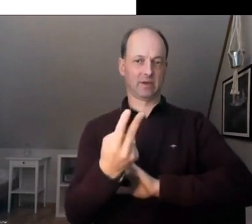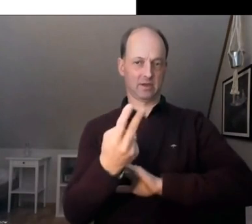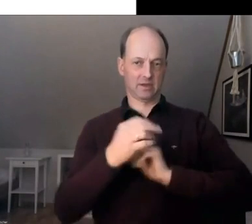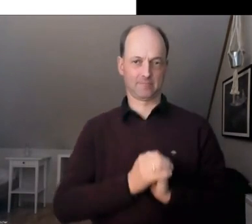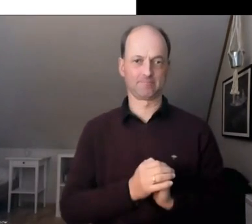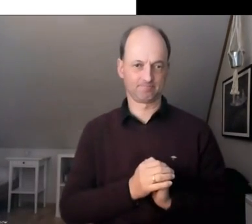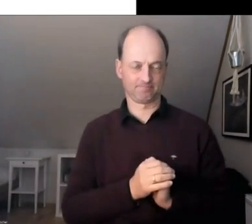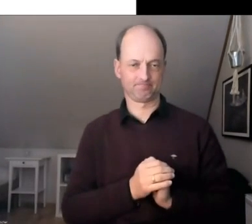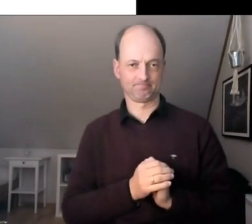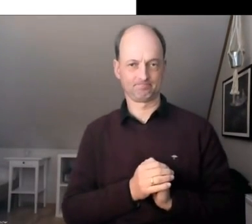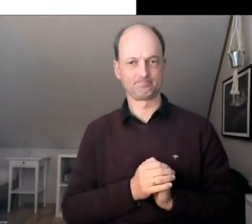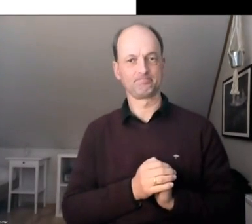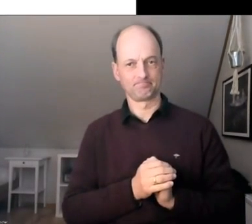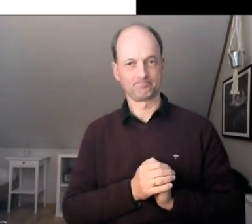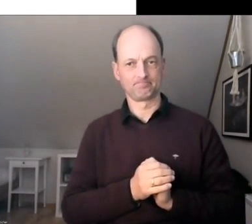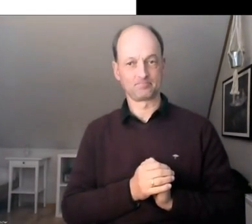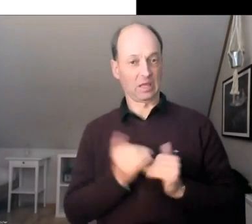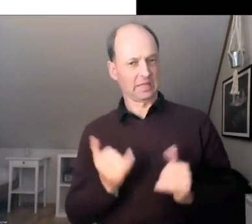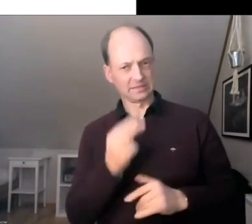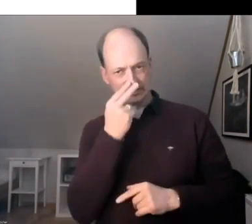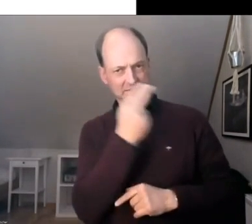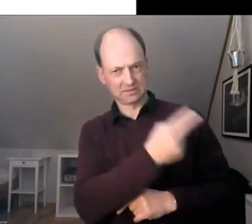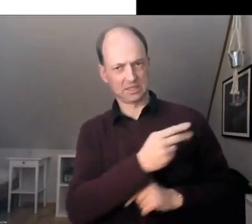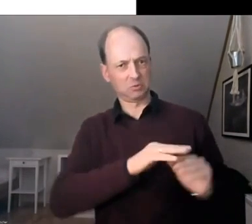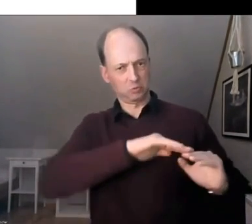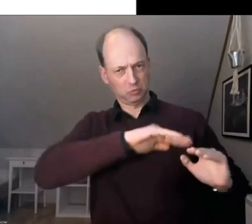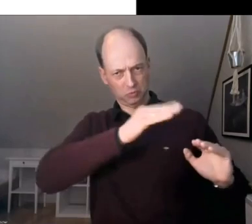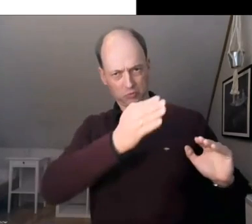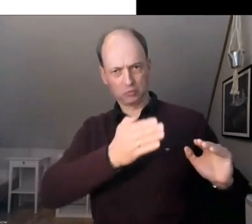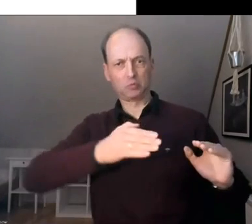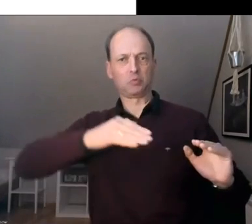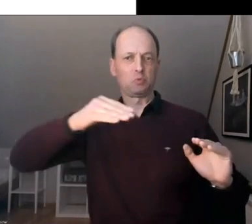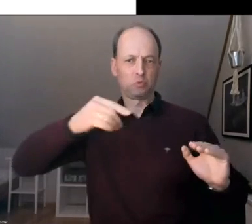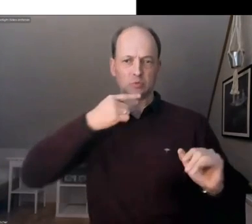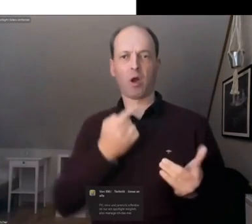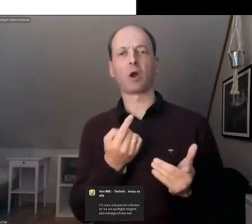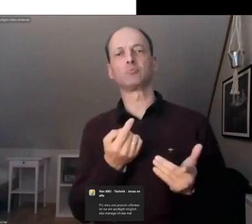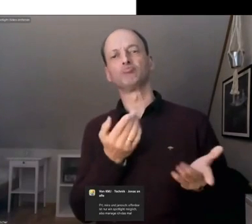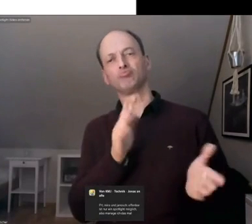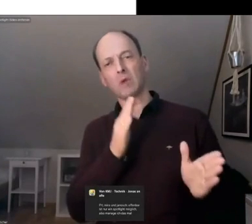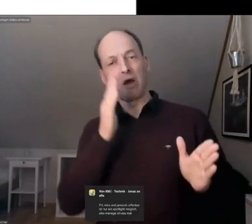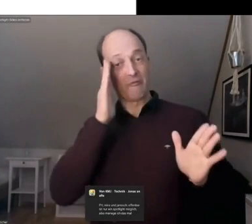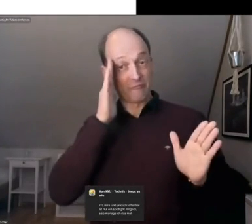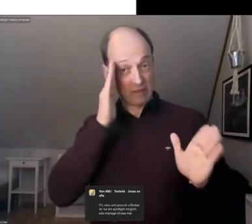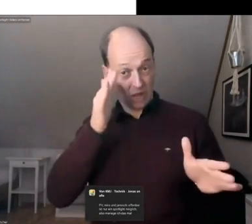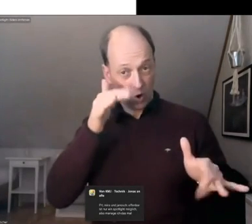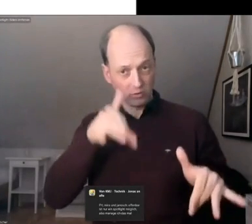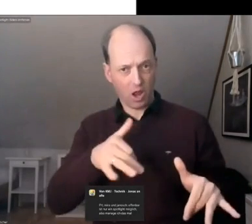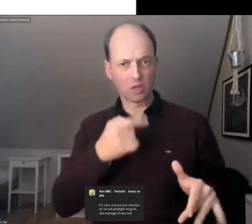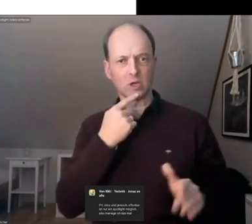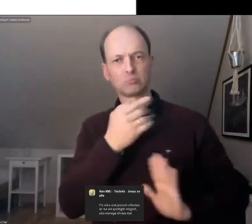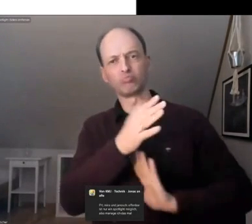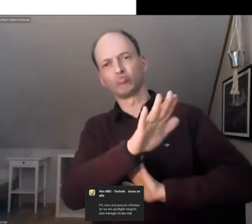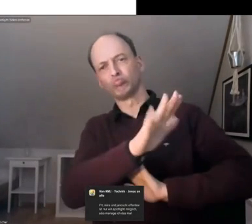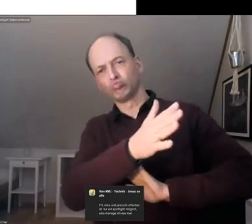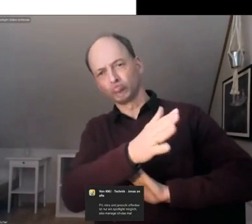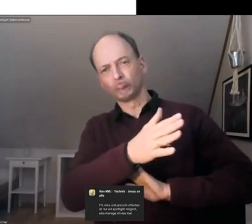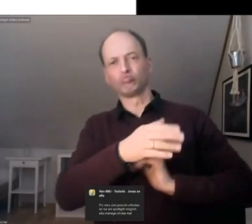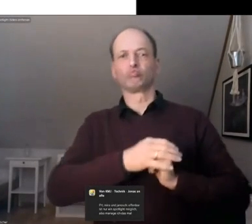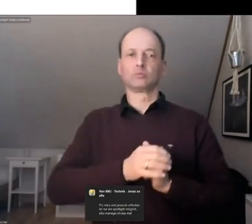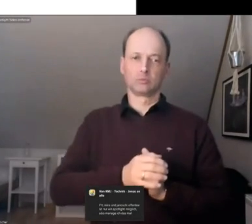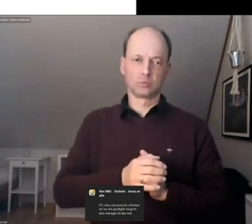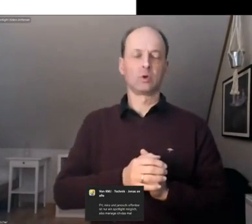bewegt sich das. Also so ja, ja, das Vertrauen. Könnt gerne mal ein bisschen